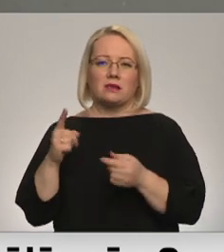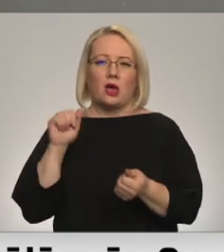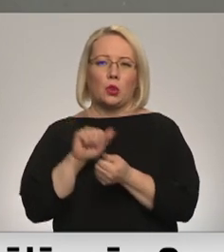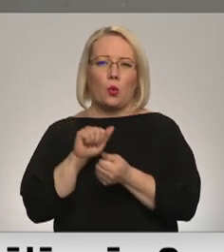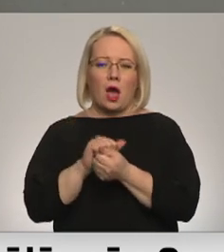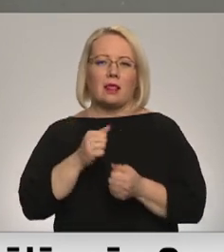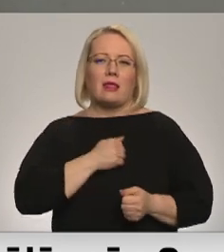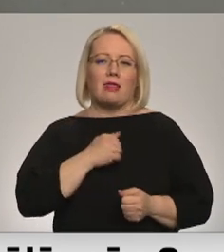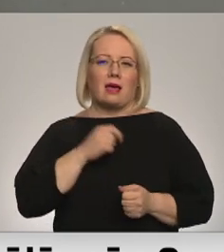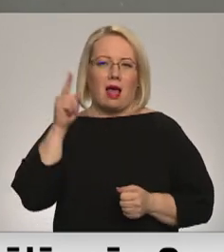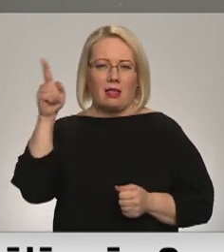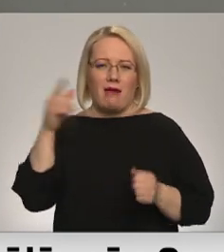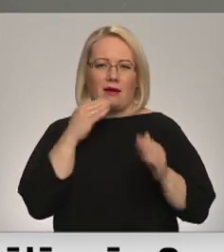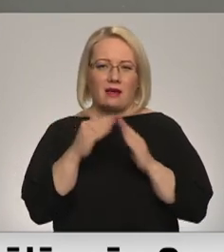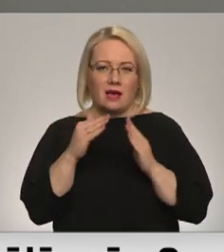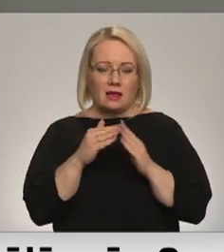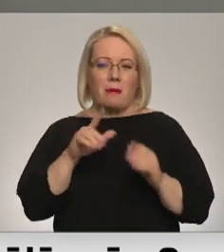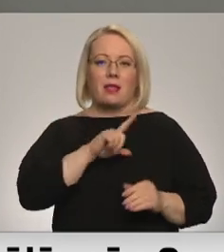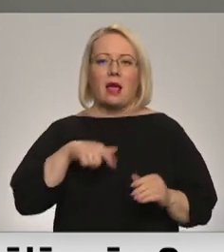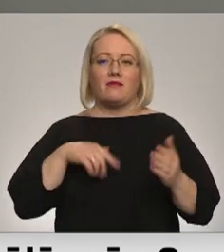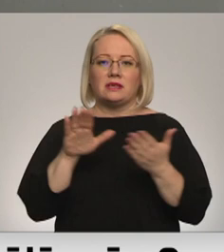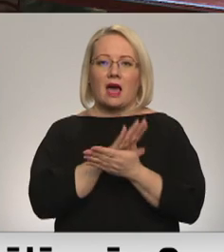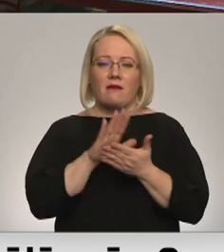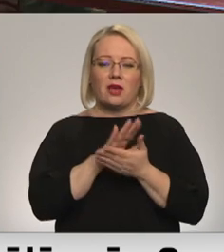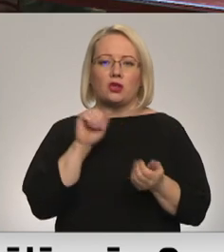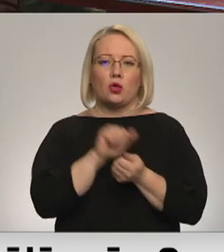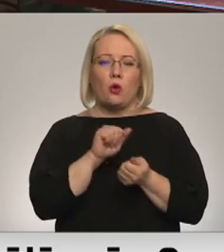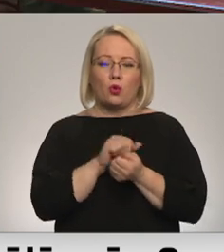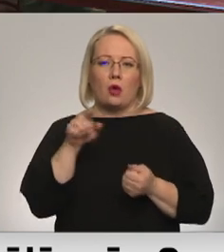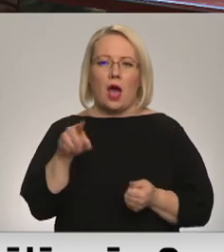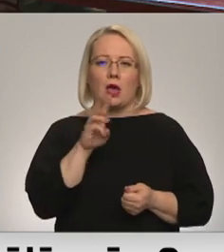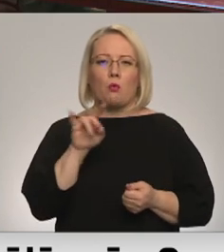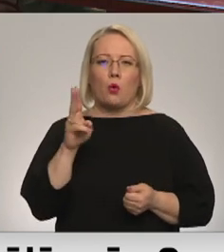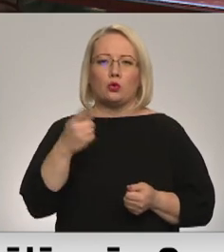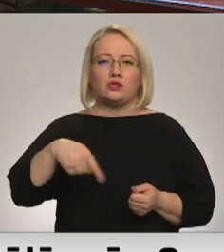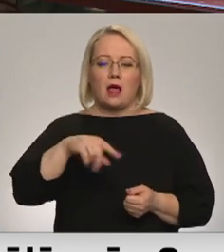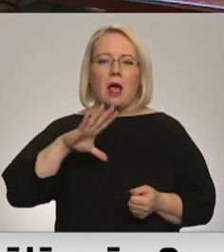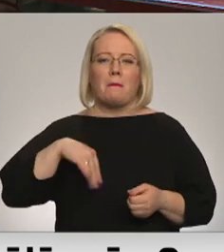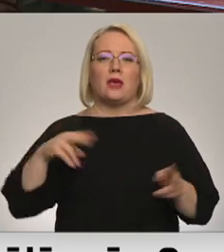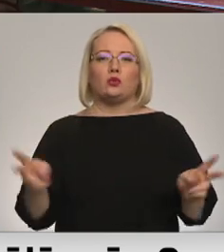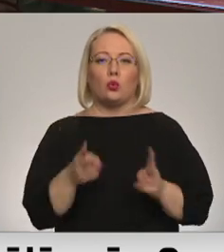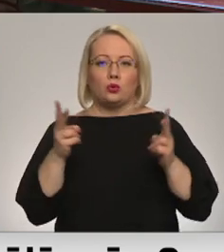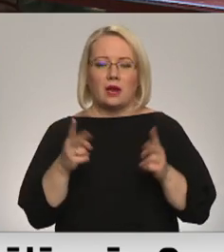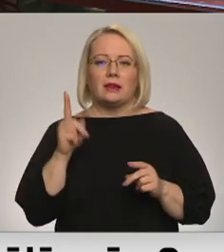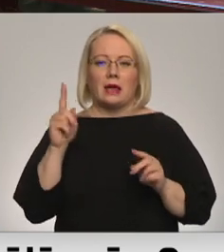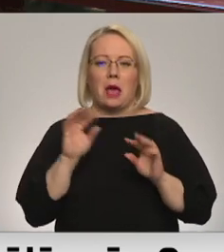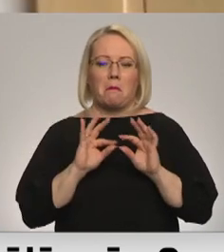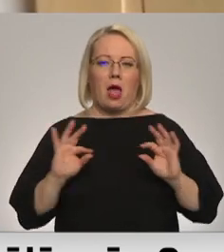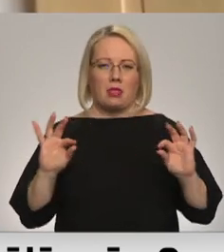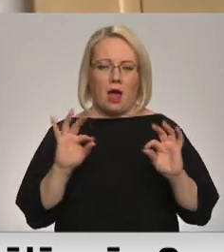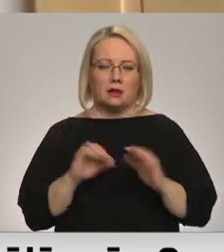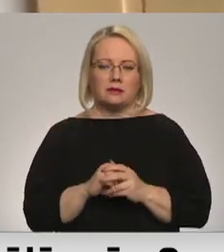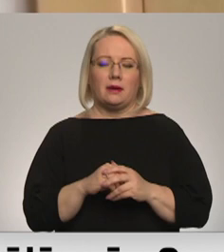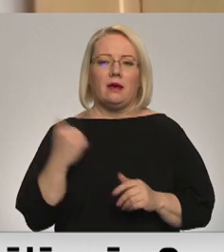drukas tipogrāfija reizeknē. Savukārt Latvijas avijas nodrukāja turpat Mūkusalā pēc Ugunsgrēka, tikai plānākā formātā.